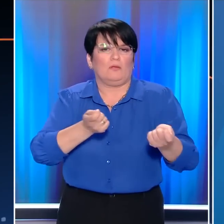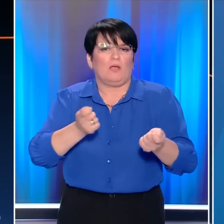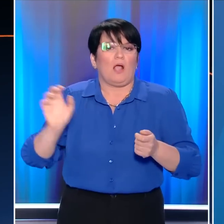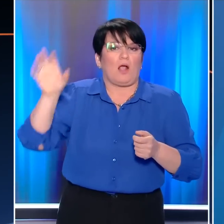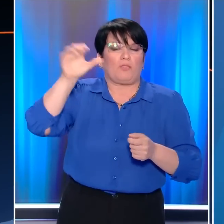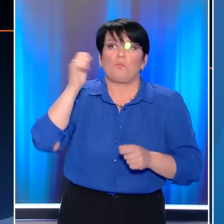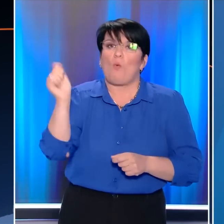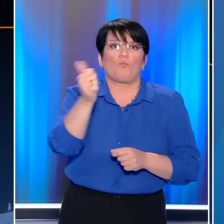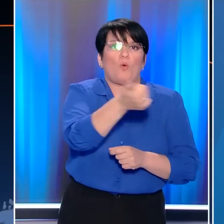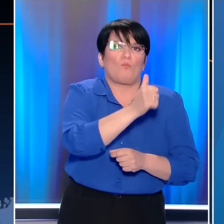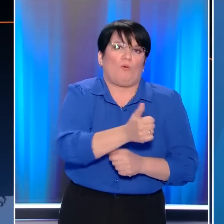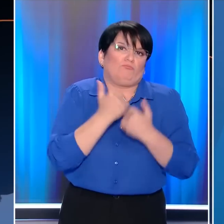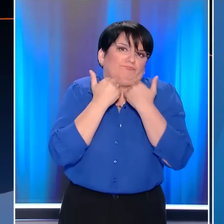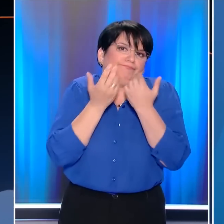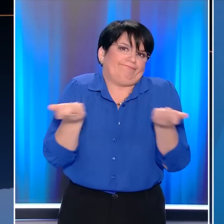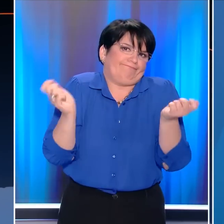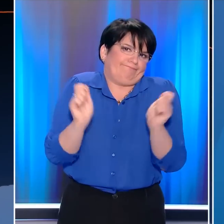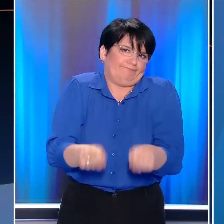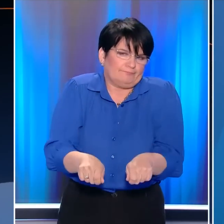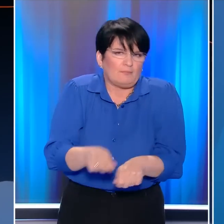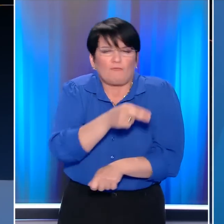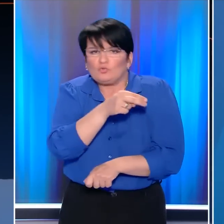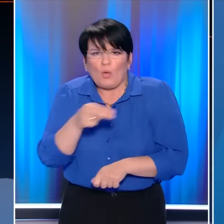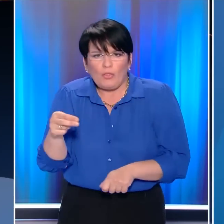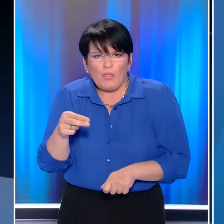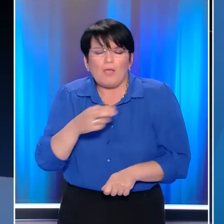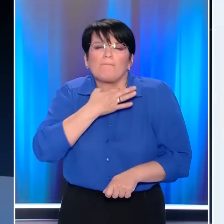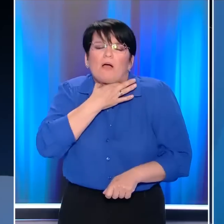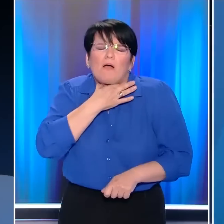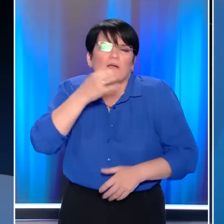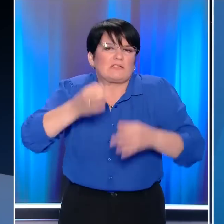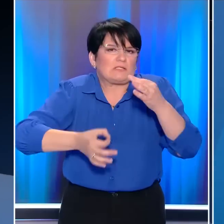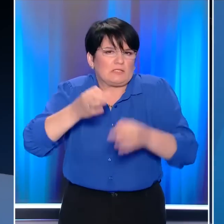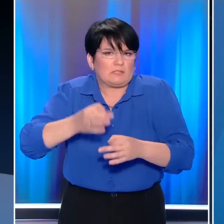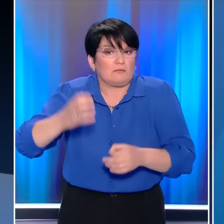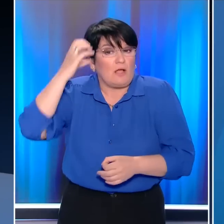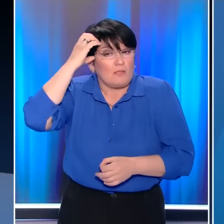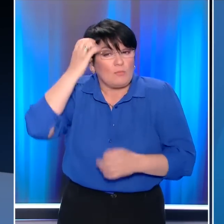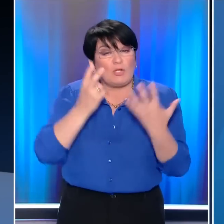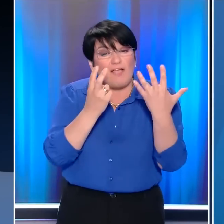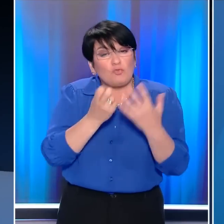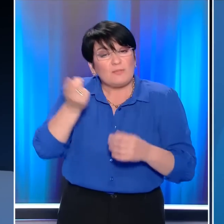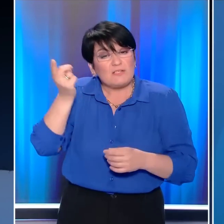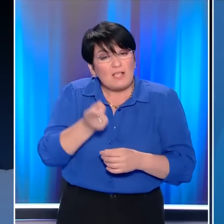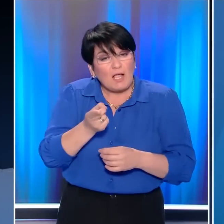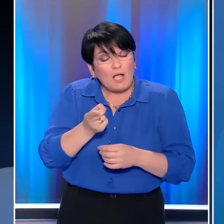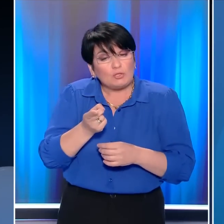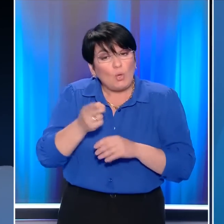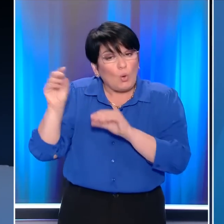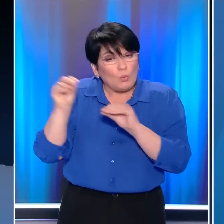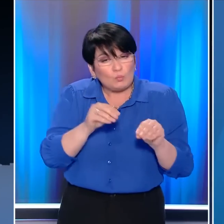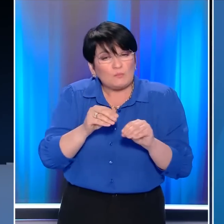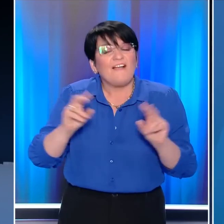κάθε χώρα να κινείται από μόνη της και αυτό είναι ένα από τα ζητήματα τα οποία συζητάμε. Θέλω να σας θυμίσω το 70% της